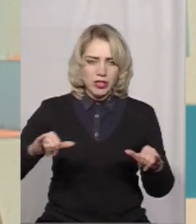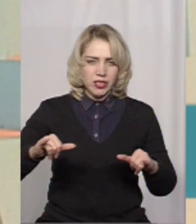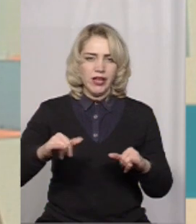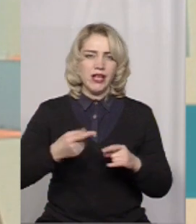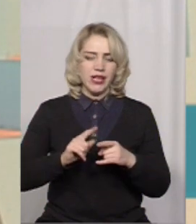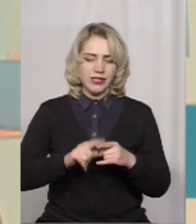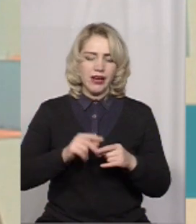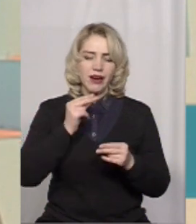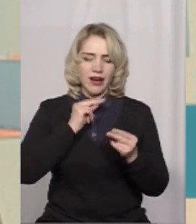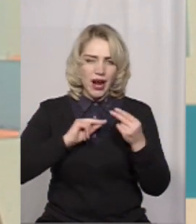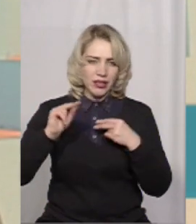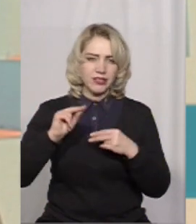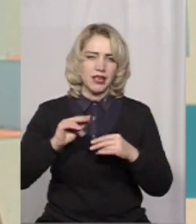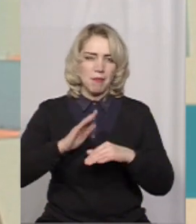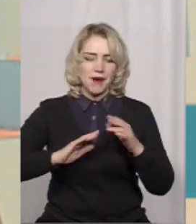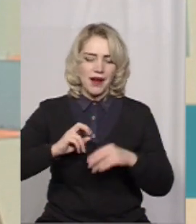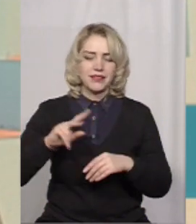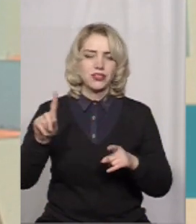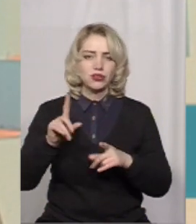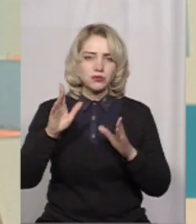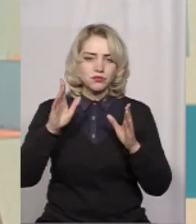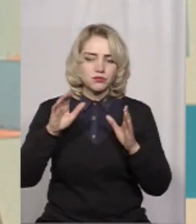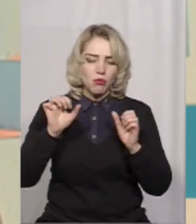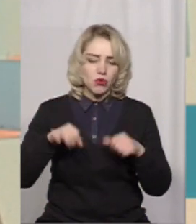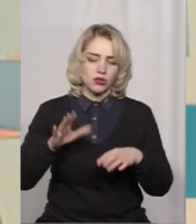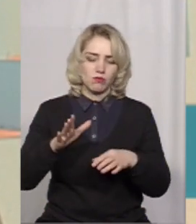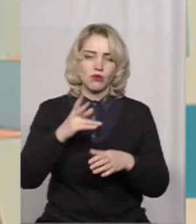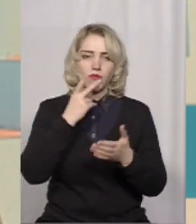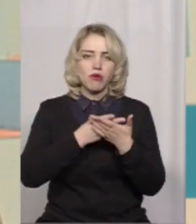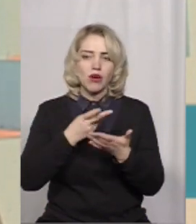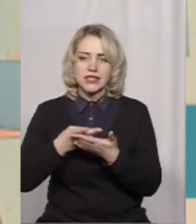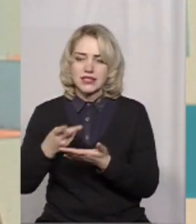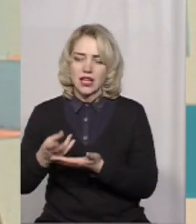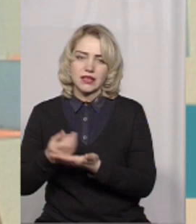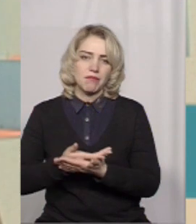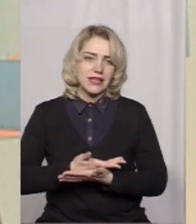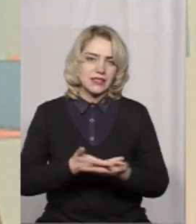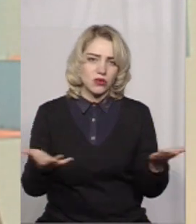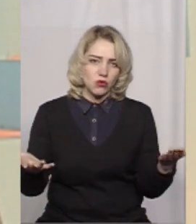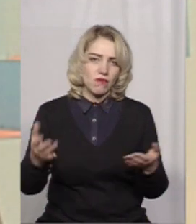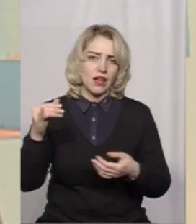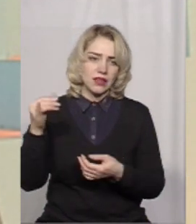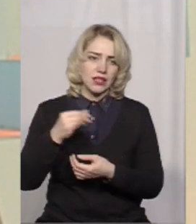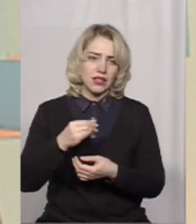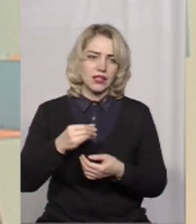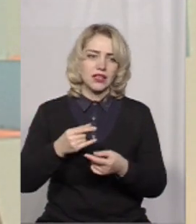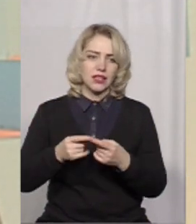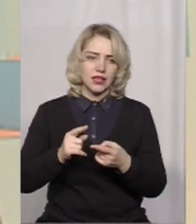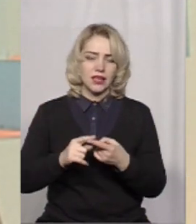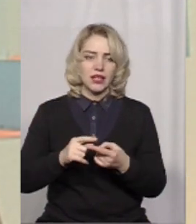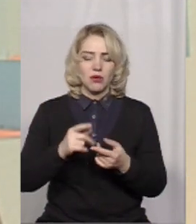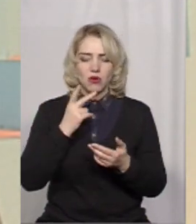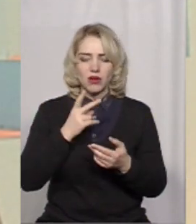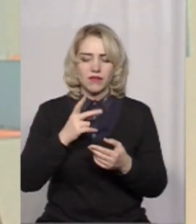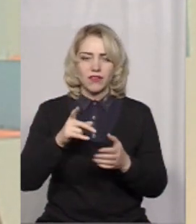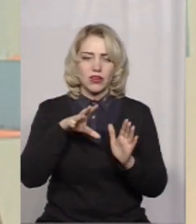кращих практик. З тим, щоби можна потім було їх показати, презентувати і повторити, реплікувати в